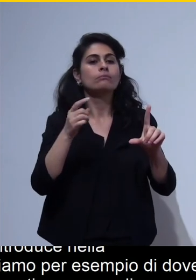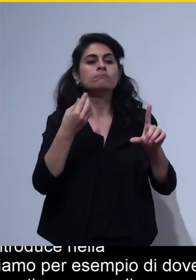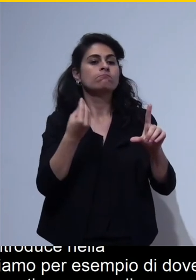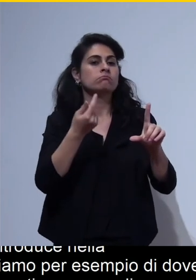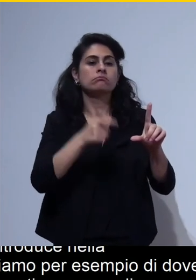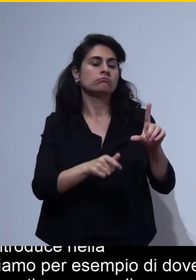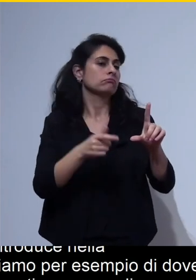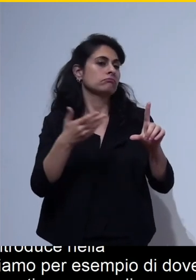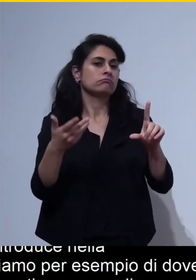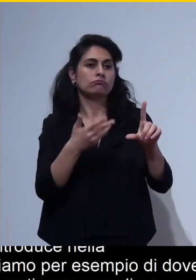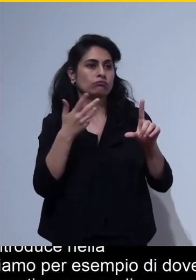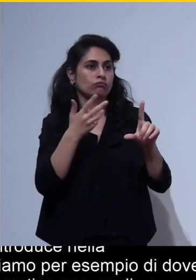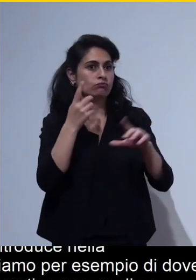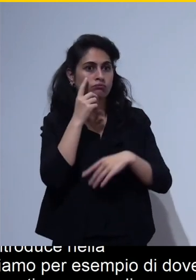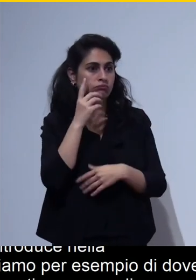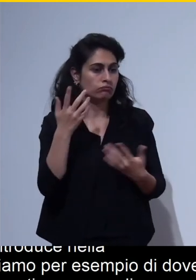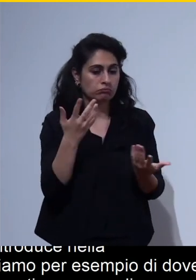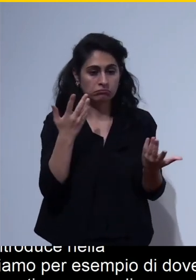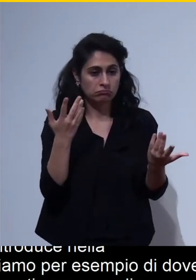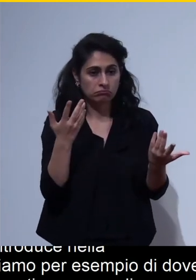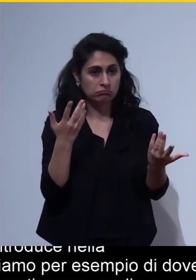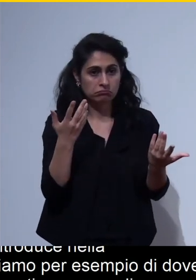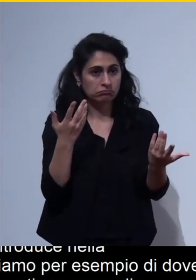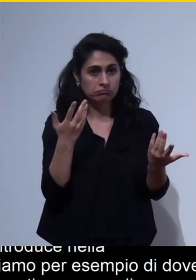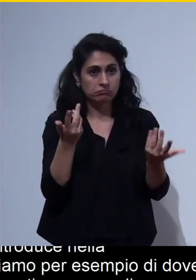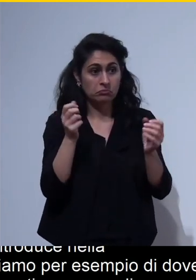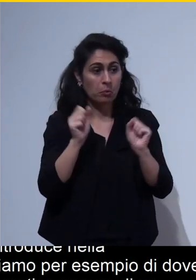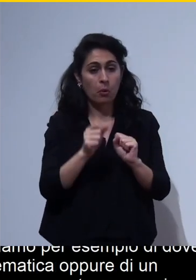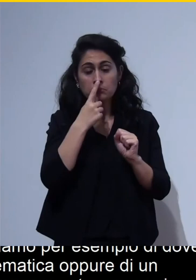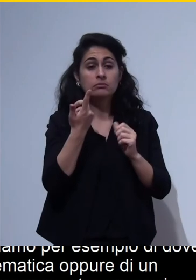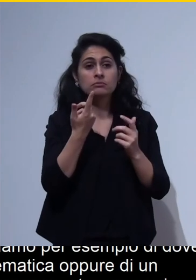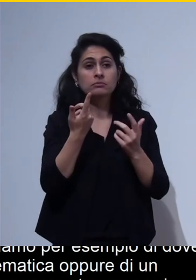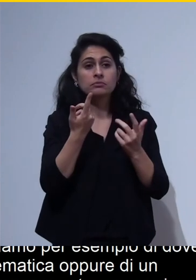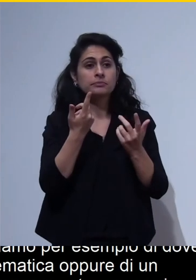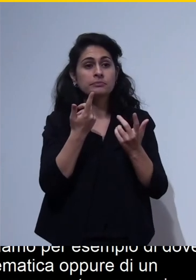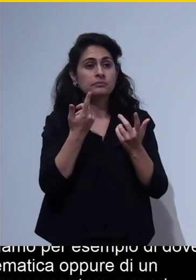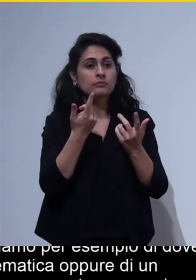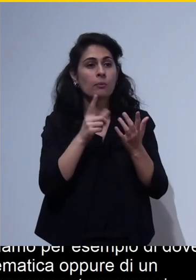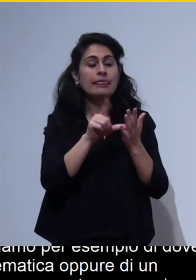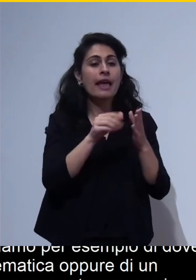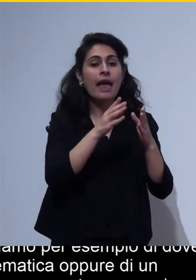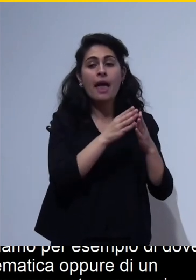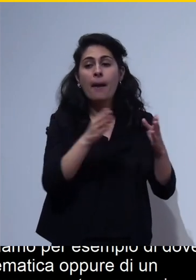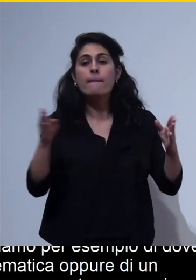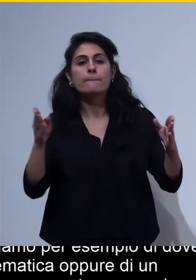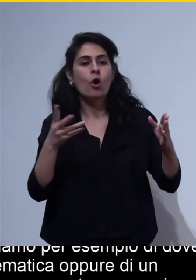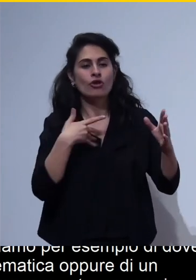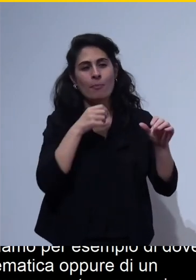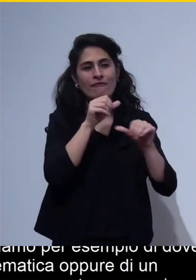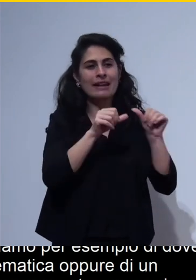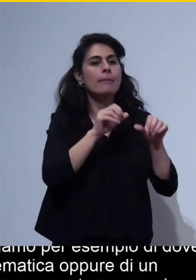magari una un l'andamento nel tempo di qualche tipo di una variabile più variabile